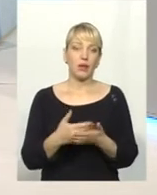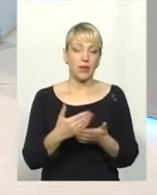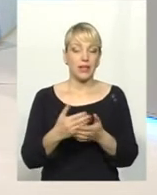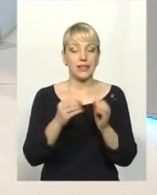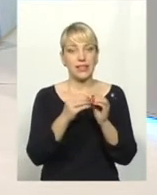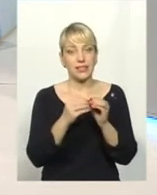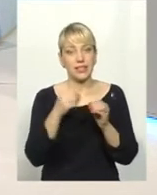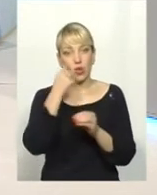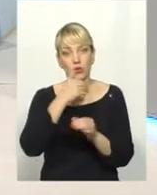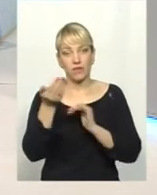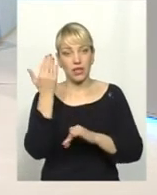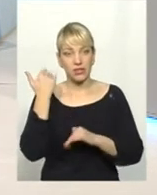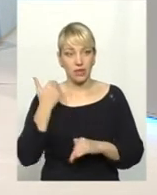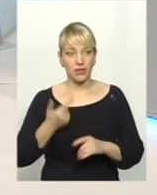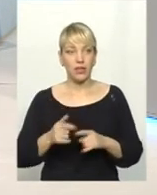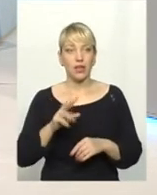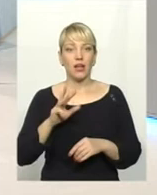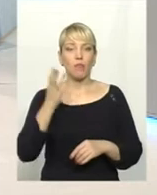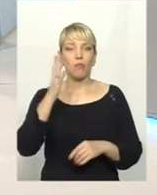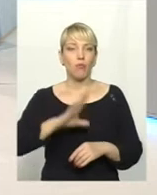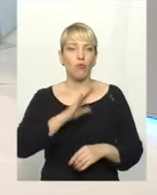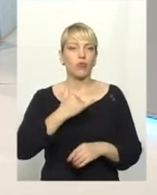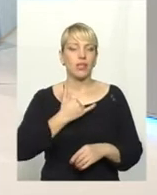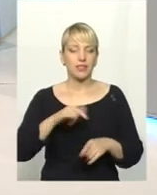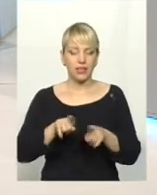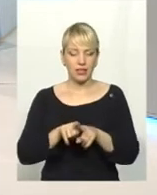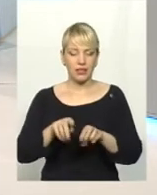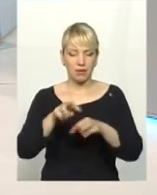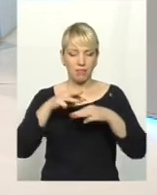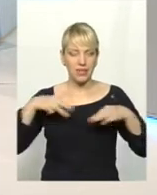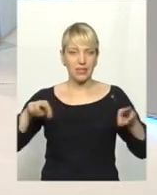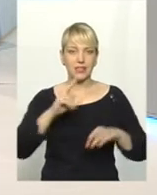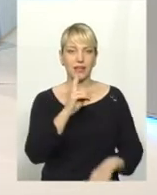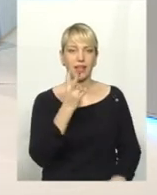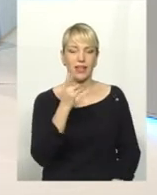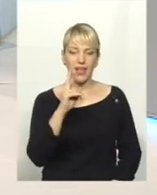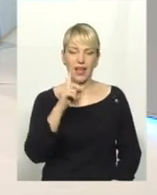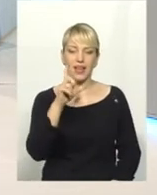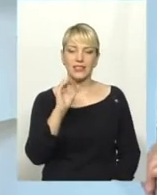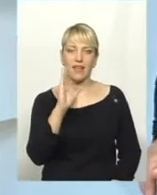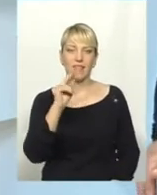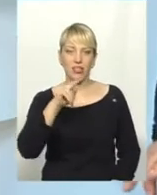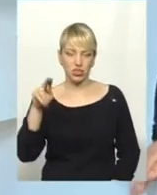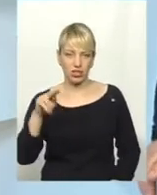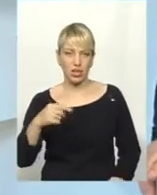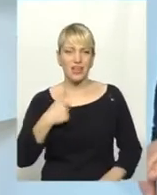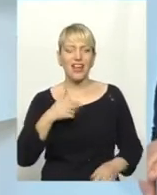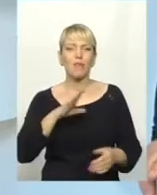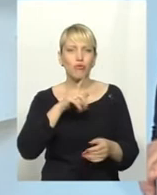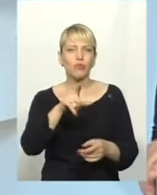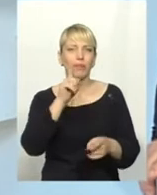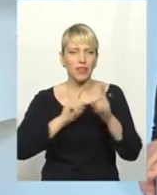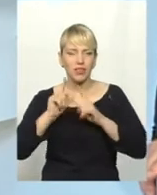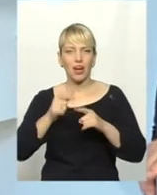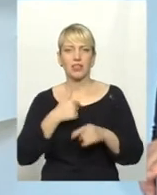назад преміністрів Князєвича. От я на ній був, і наполягав, що вони все там товкли воду в